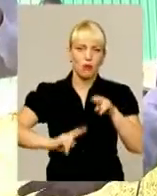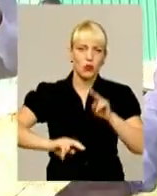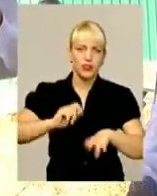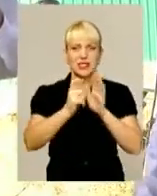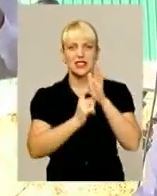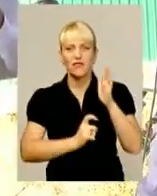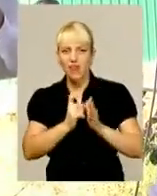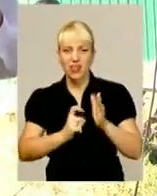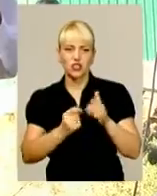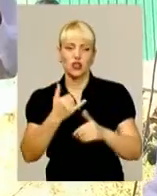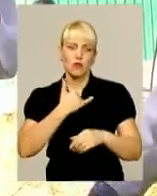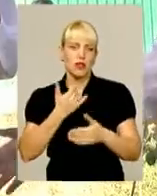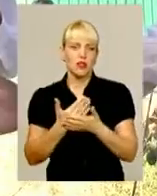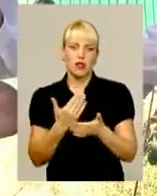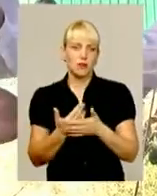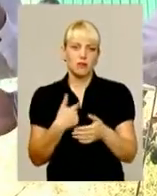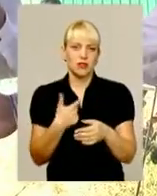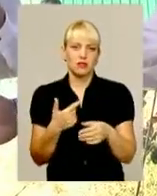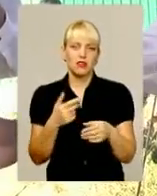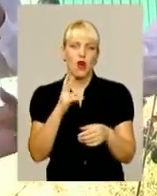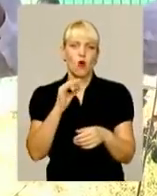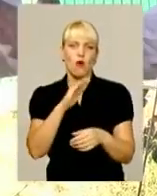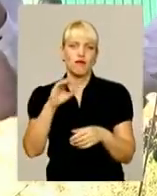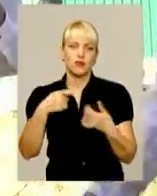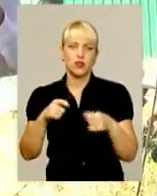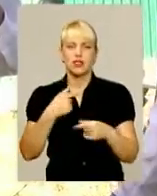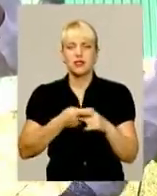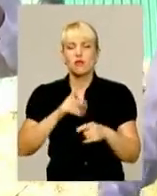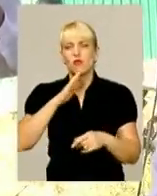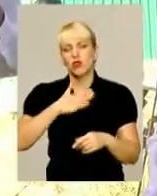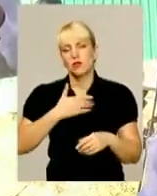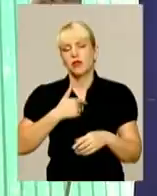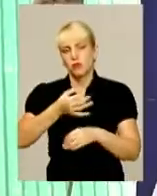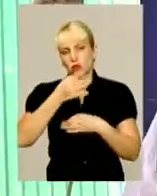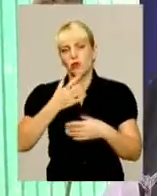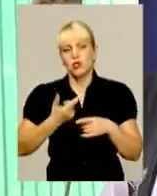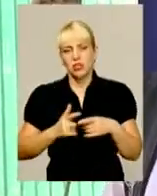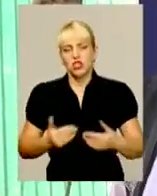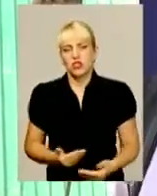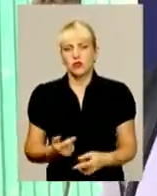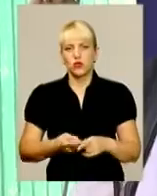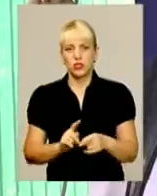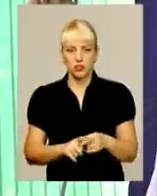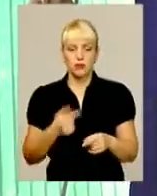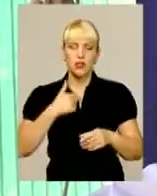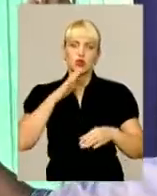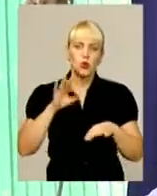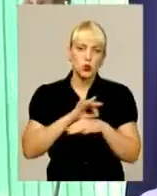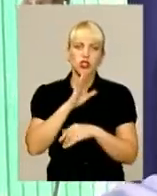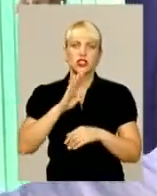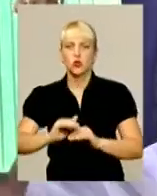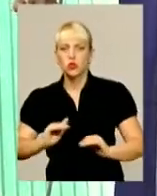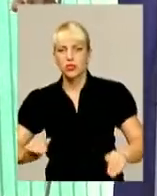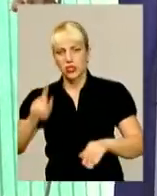сварщики, в мене мобільна кав'ярна стоїть. Це моє, я цим живу і місце дуже подобається. Я отож з дружиною, з дітьми, з братом,